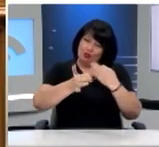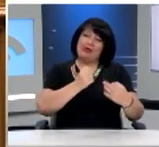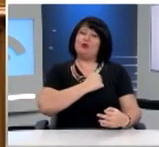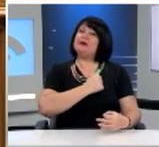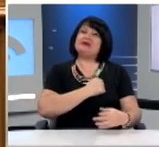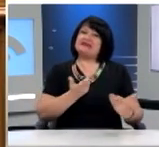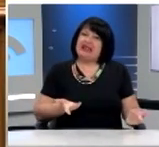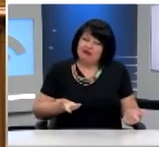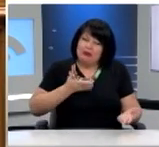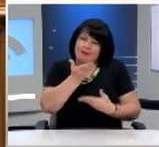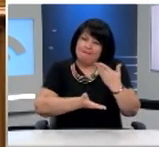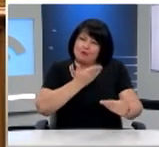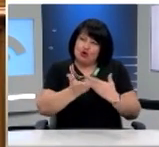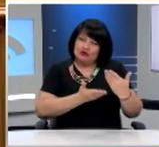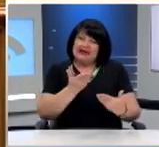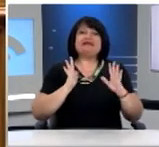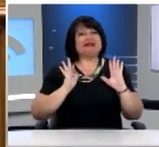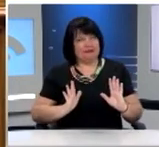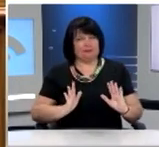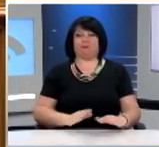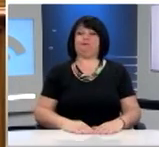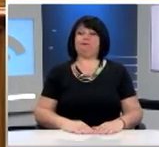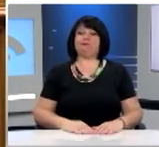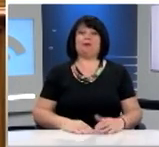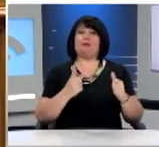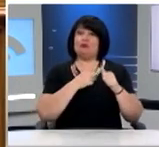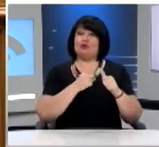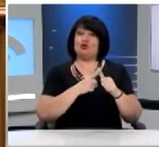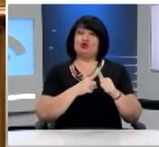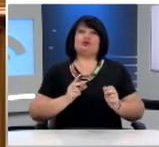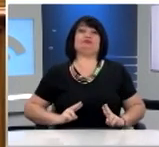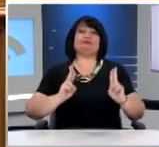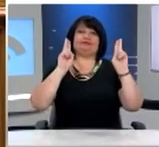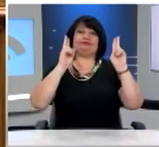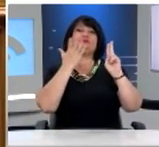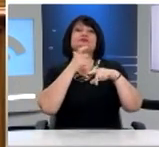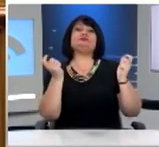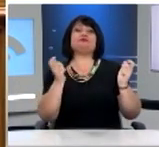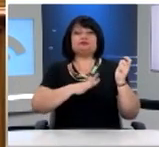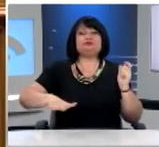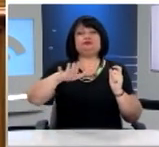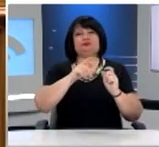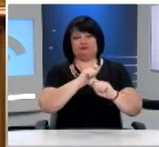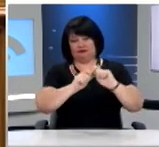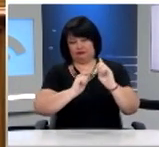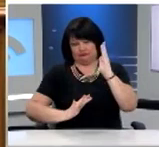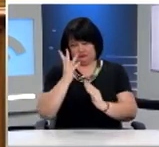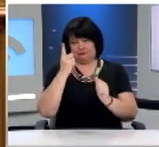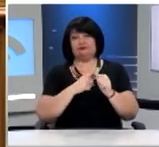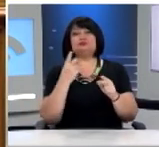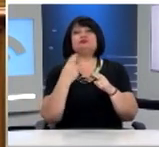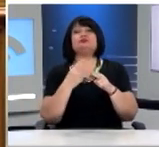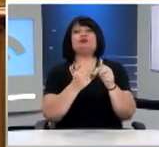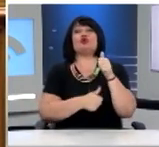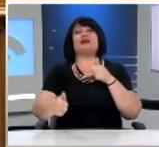μας και οι προτάσεις, οι οποίες καταλήξαμε, είναι οι εξής. Αρχικά, η ενεργειακή αναβάθμιση των σχολείων της επικράτειας είναι πρώτο μέλημα για εμάς,